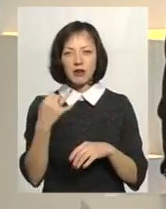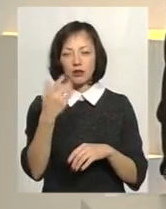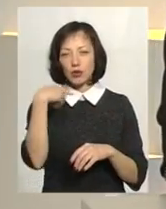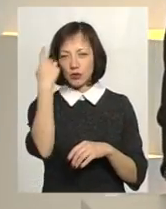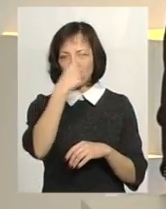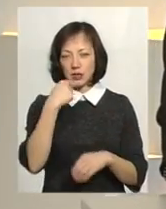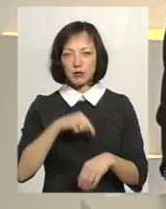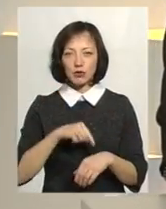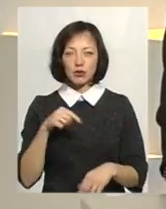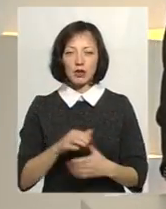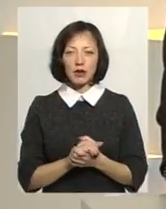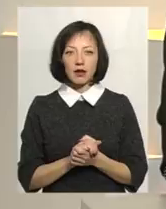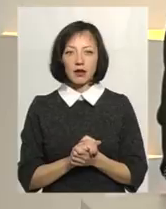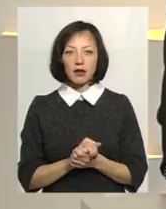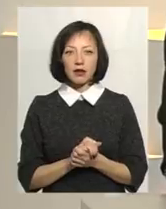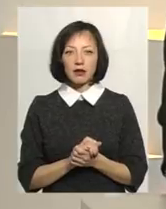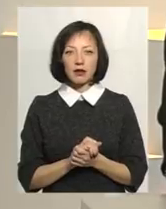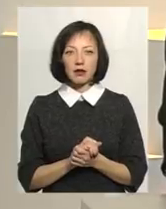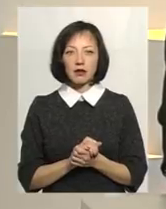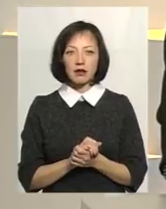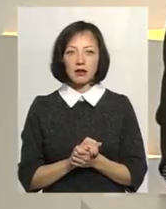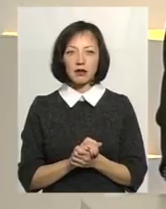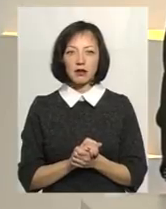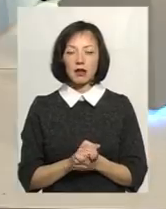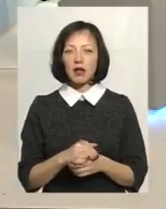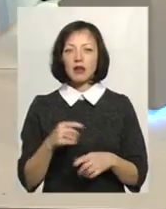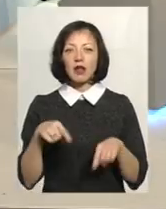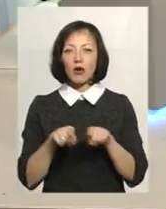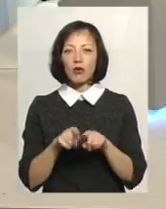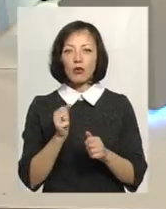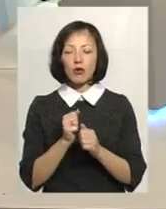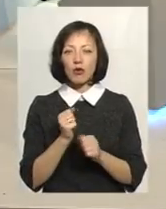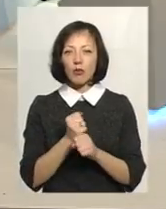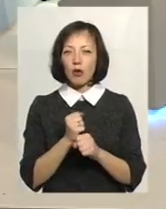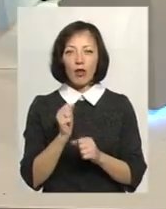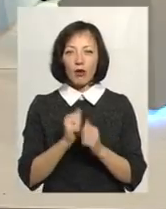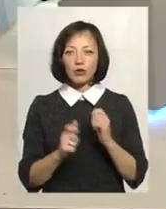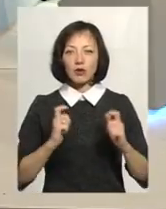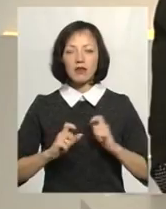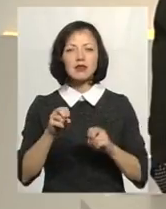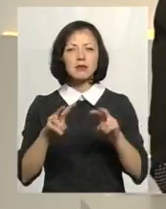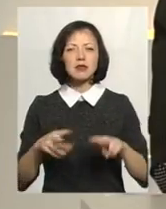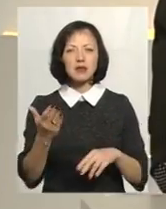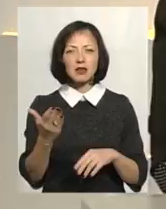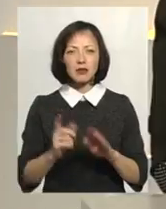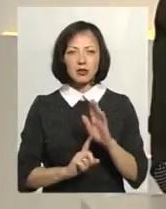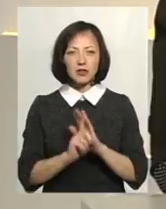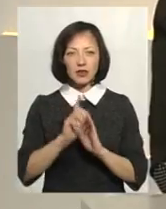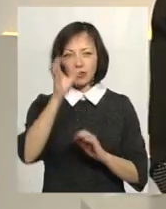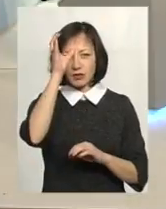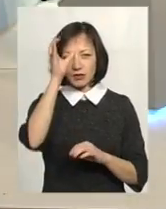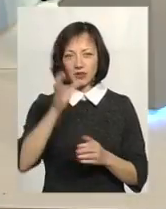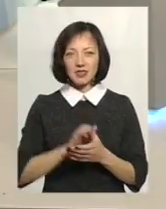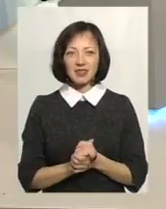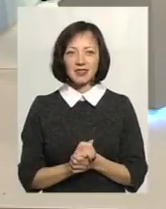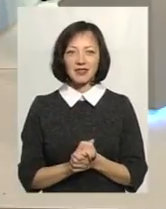особисті почуття. Адже таку роботу не кожен студент робить. До речі, які у вас спеціальності? Початкового освіта.